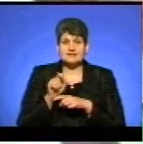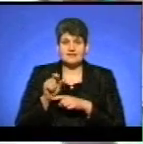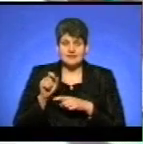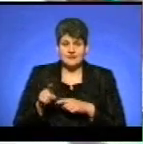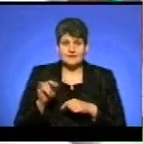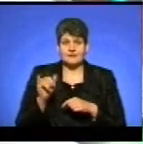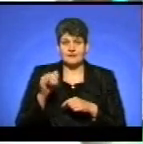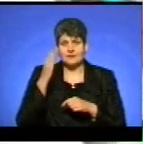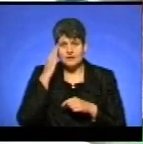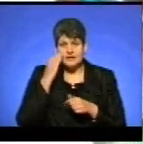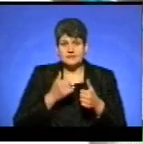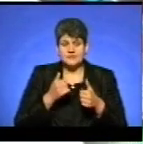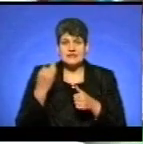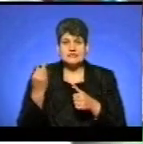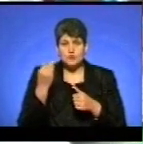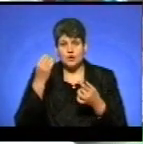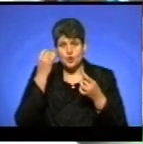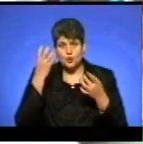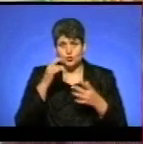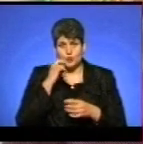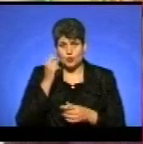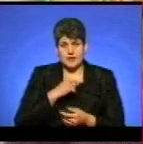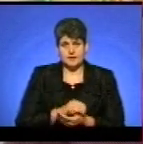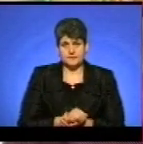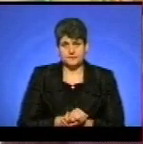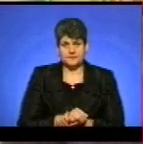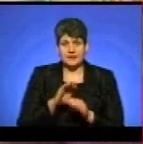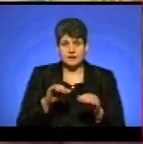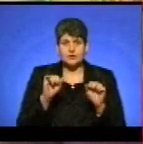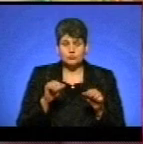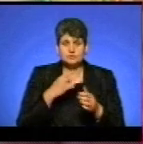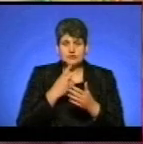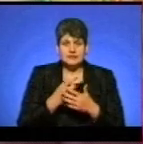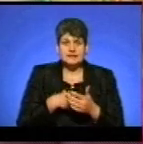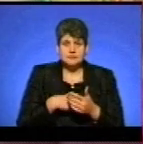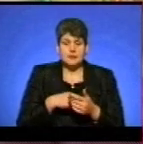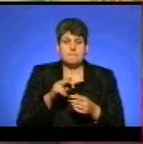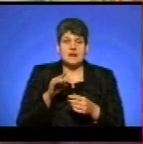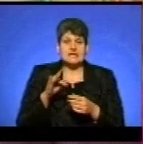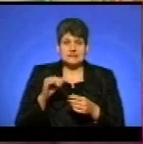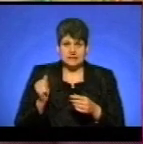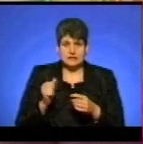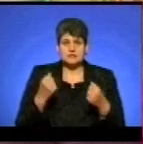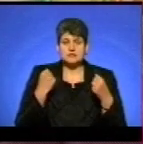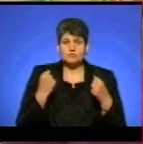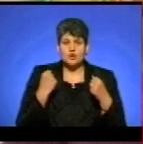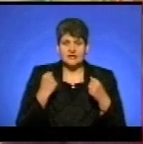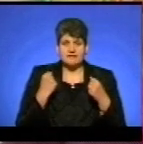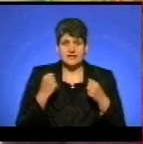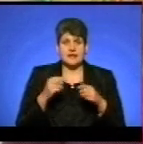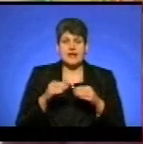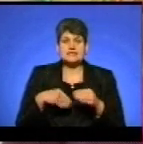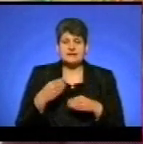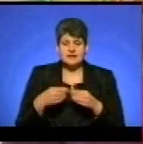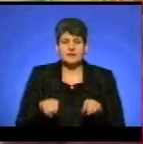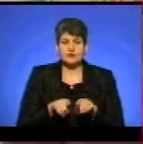інтелектуальні з історії культури України. Діти можуть проявити себе у презентації, у спортивних естафетах, а